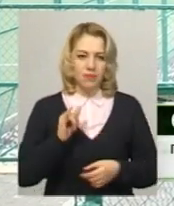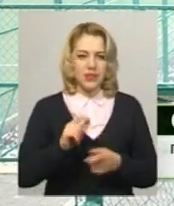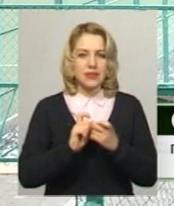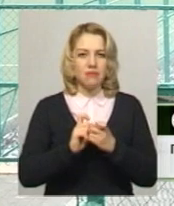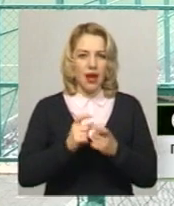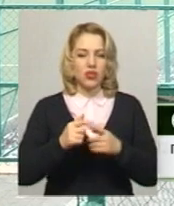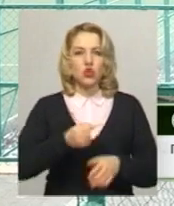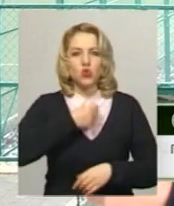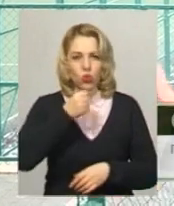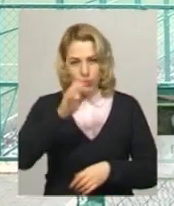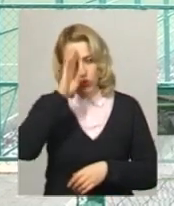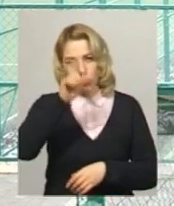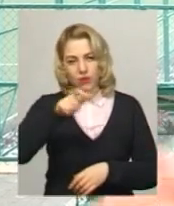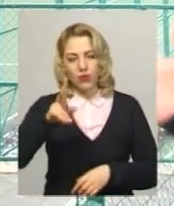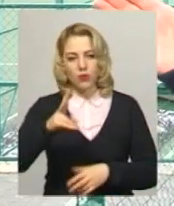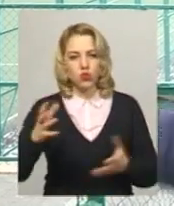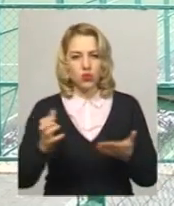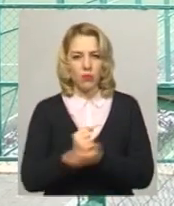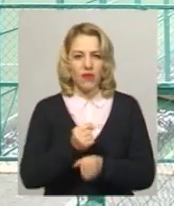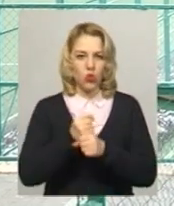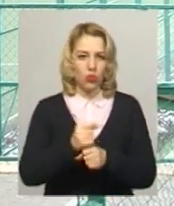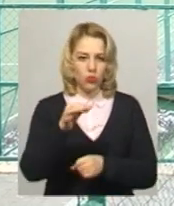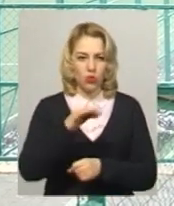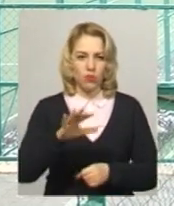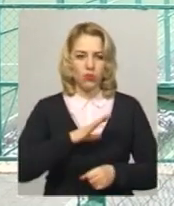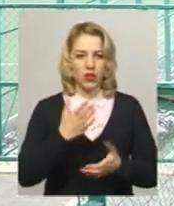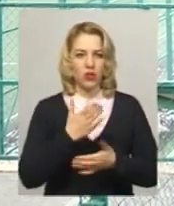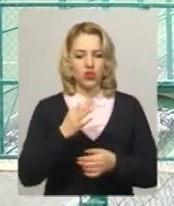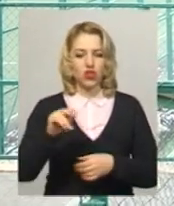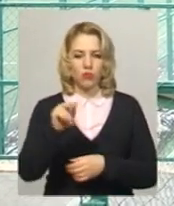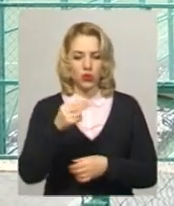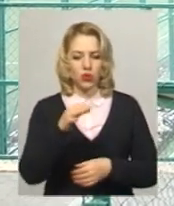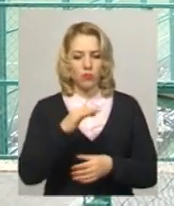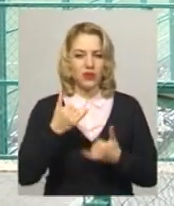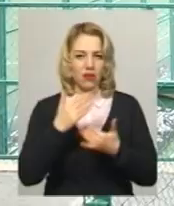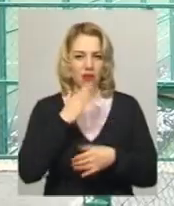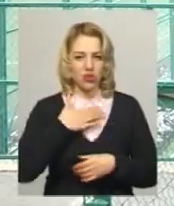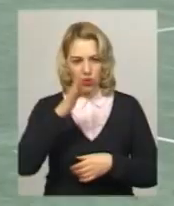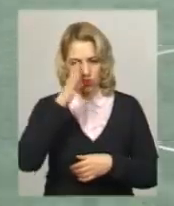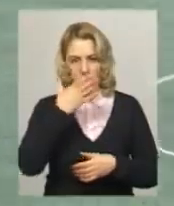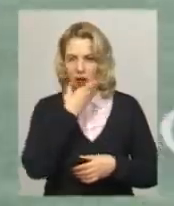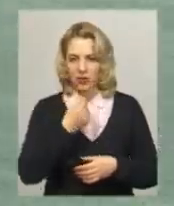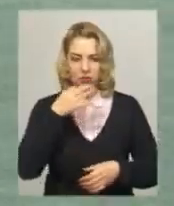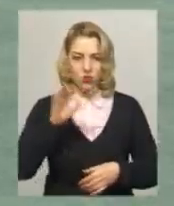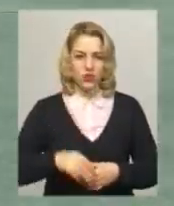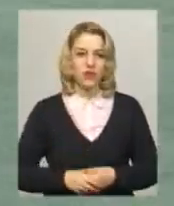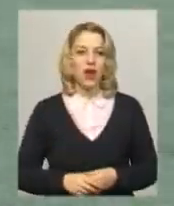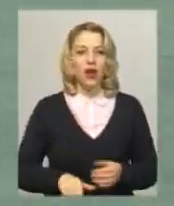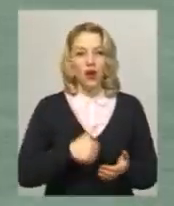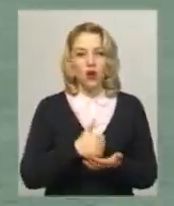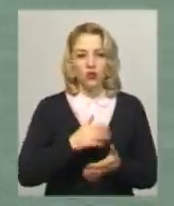спарринги з дорослими чоловіками, які здобували кубок області. Були якось чемпіонами області, тому для наших хлопців це гарний досвід. Головний тренер